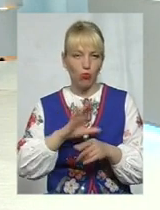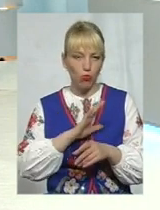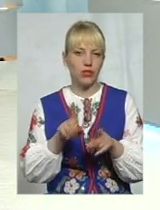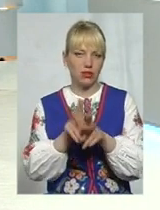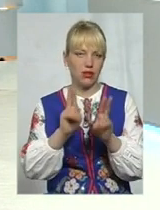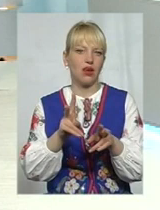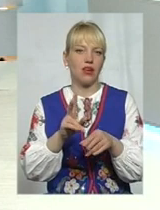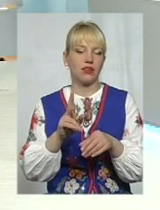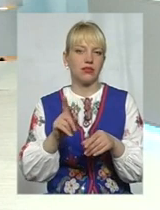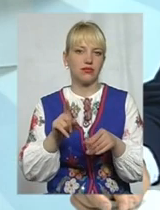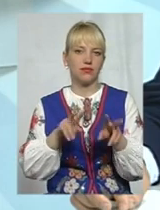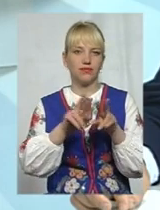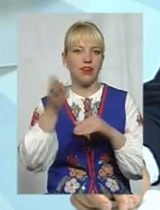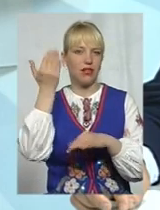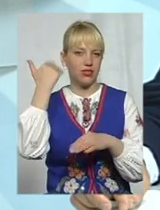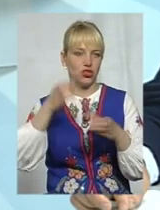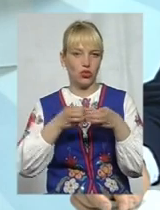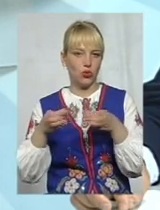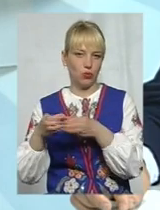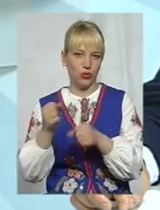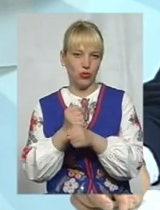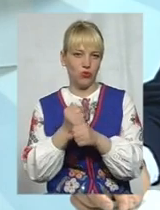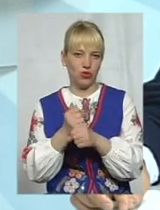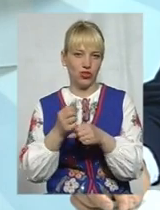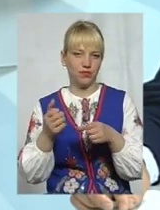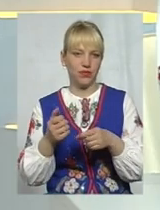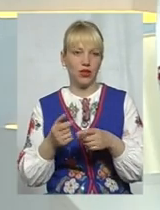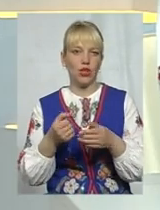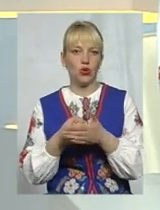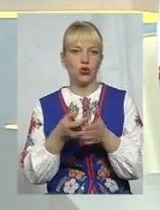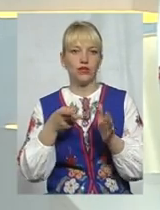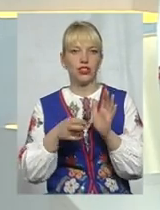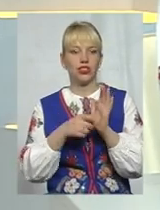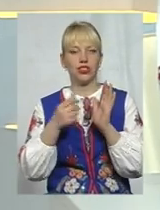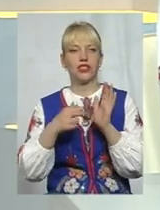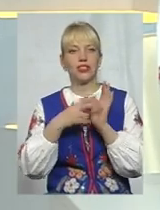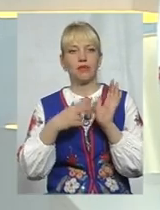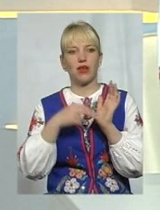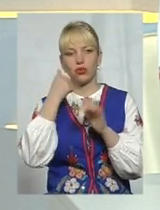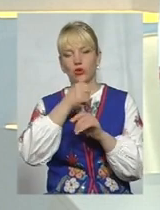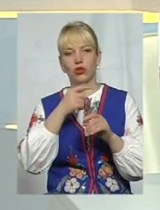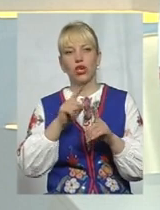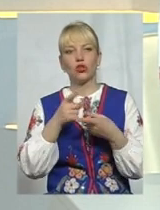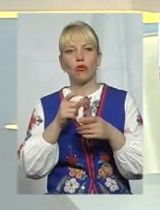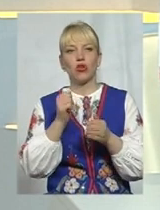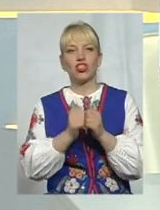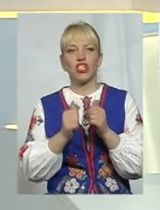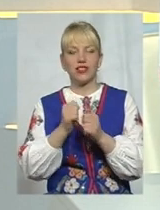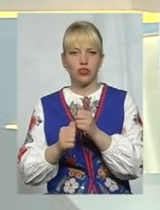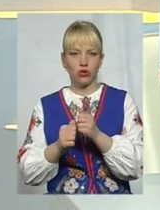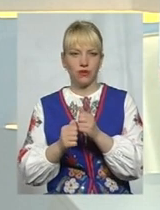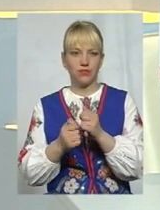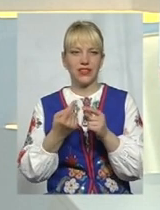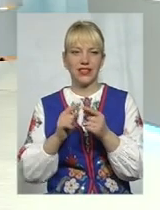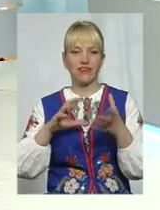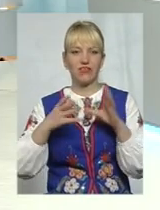робочу групу тих, які були до 2017 року? Адже дуже часто ті висновки